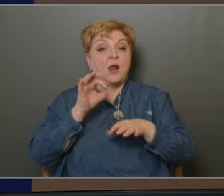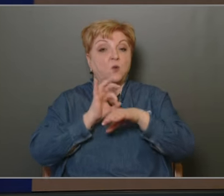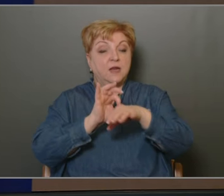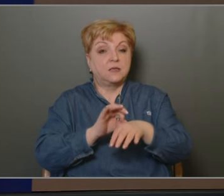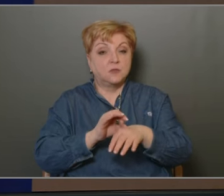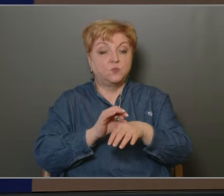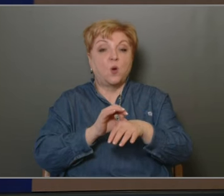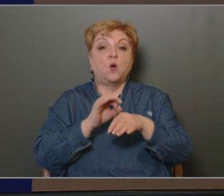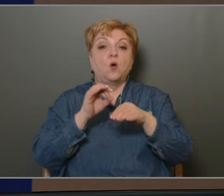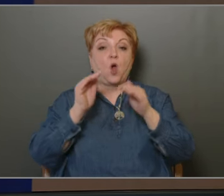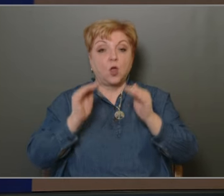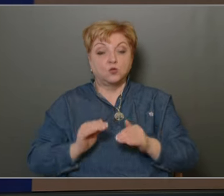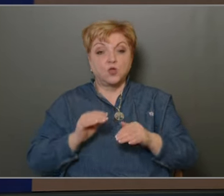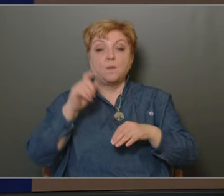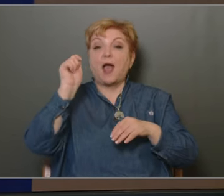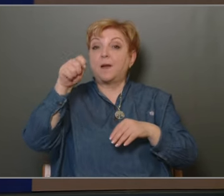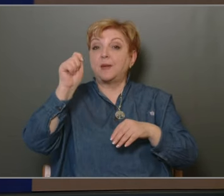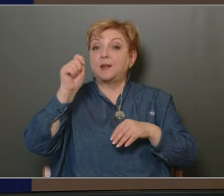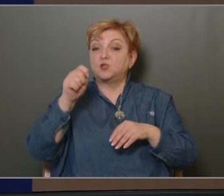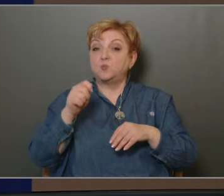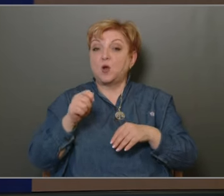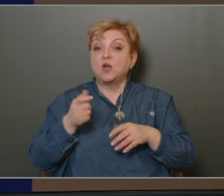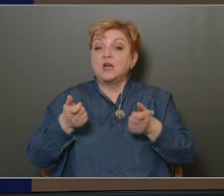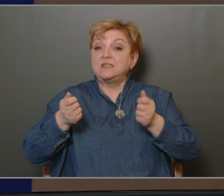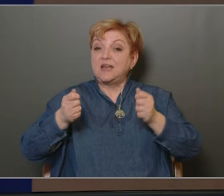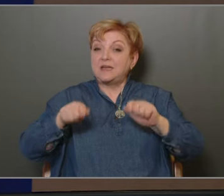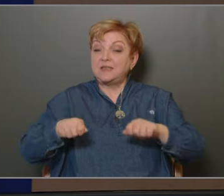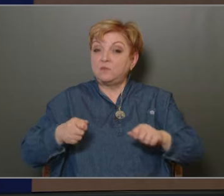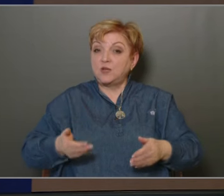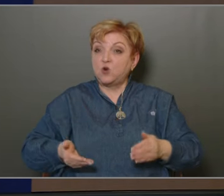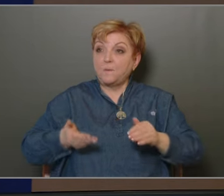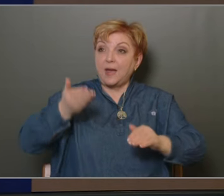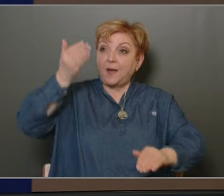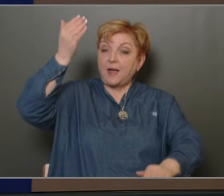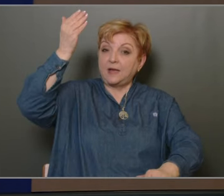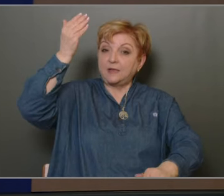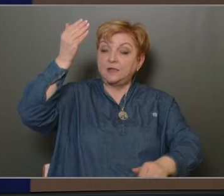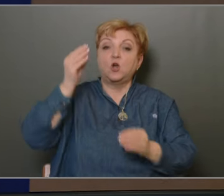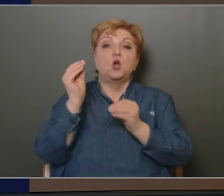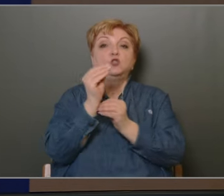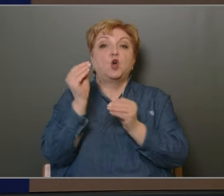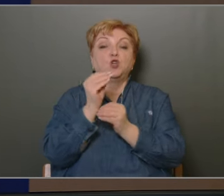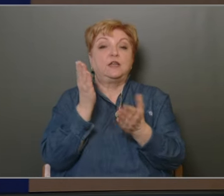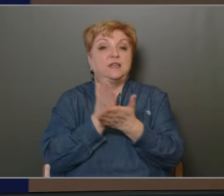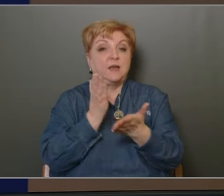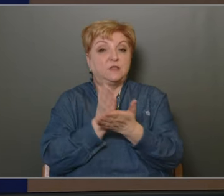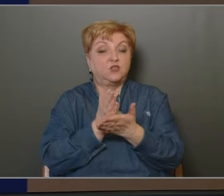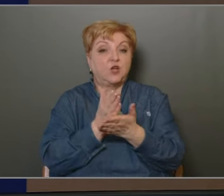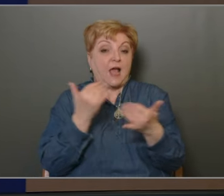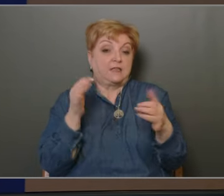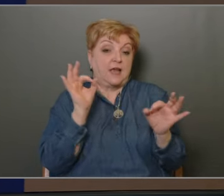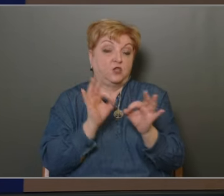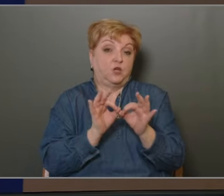alacsonyabb, és az áprilisban pedig a szállszámadással emelkedik meg a tartalékképzése, mint hogy ez esetben